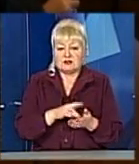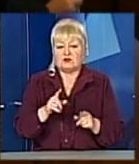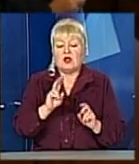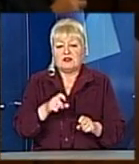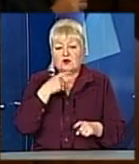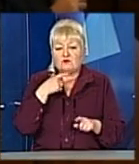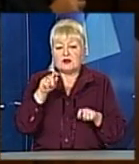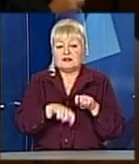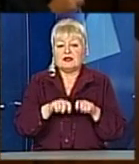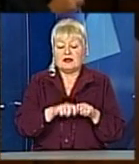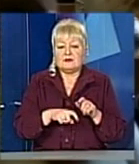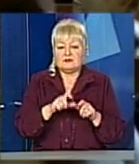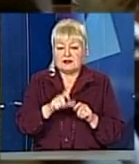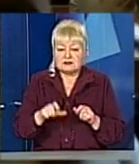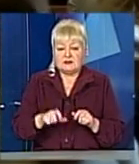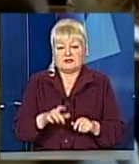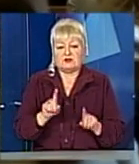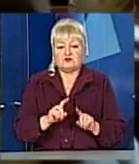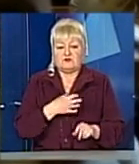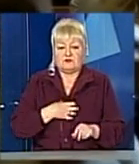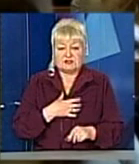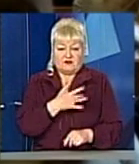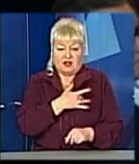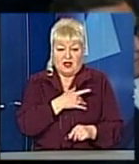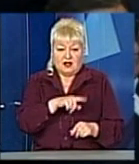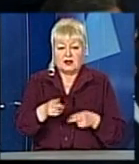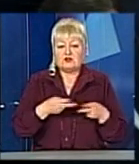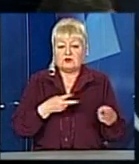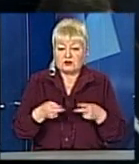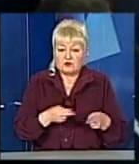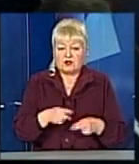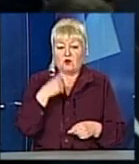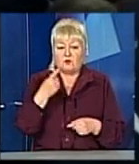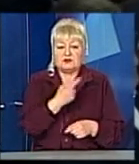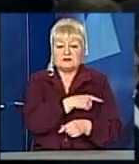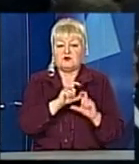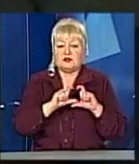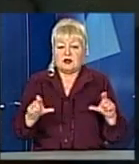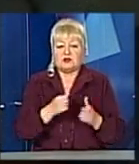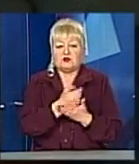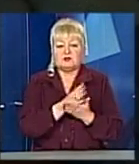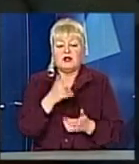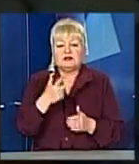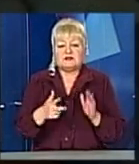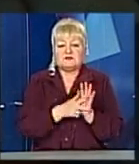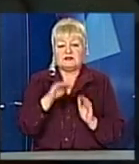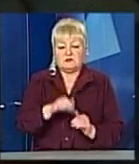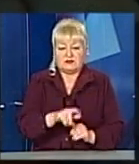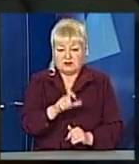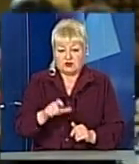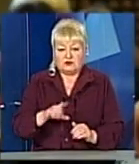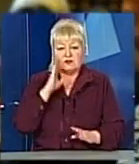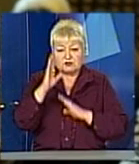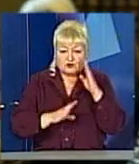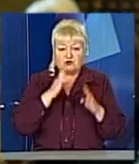експерти, щороку у відділенні кардіохірургії обласної клінічної лікарні обслуговують близько 38 тисяч пацієнтів. І лише цілодобове